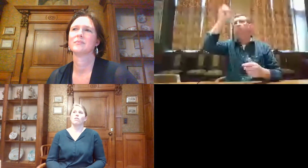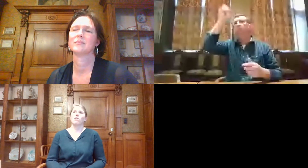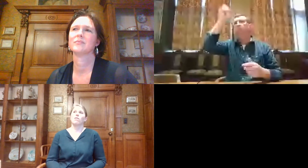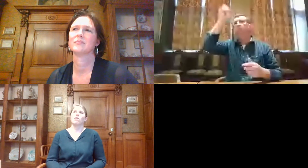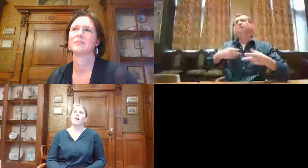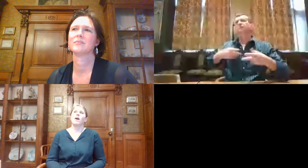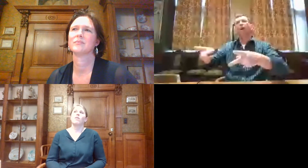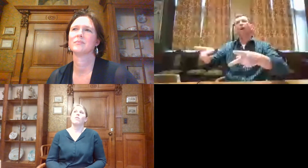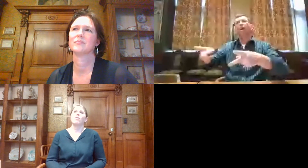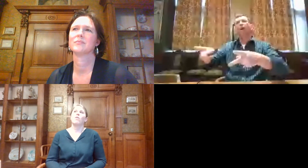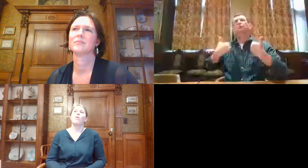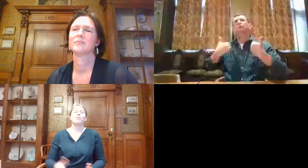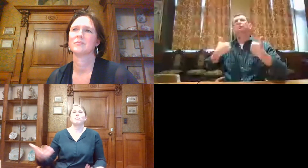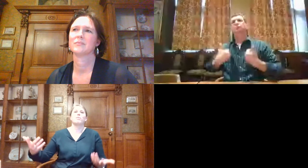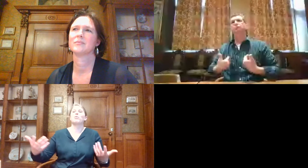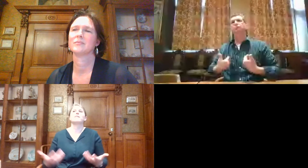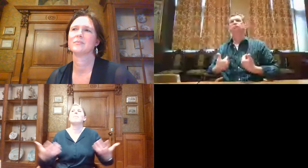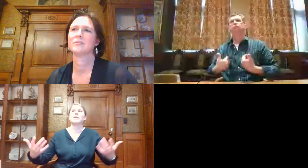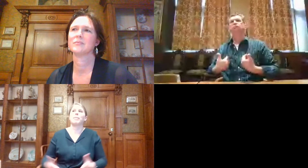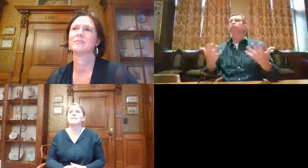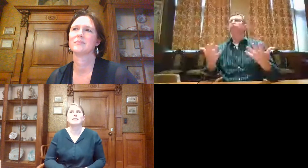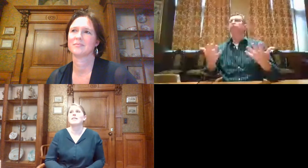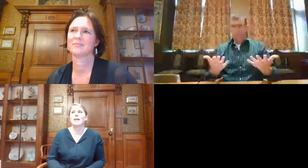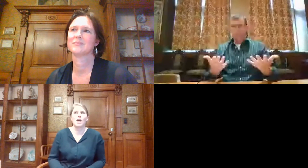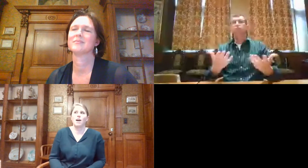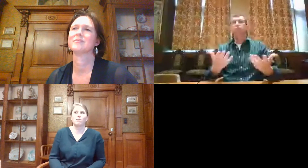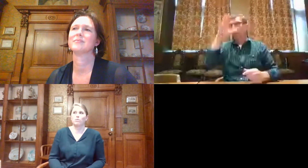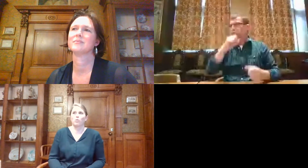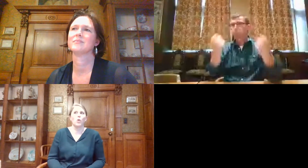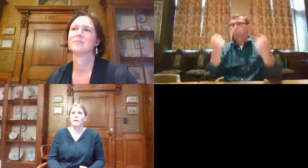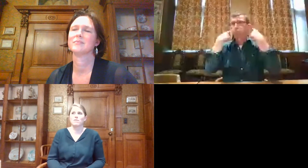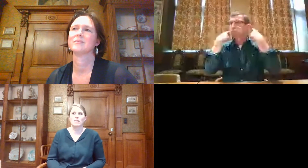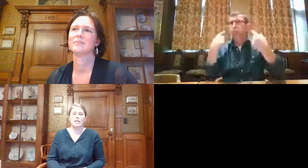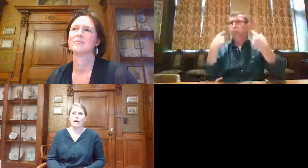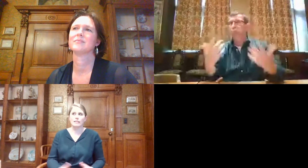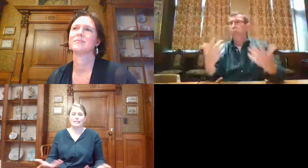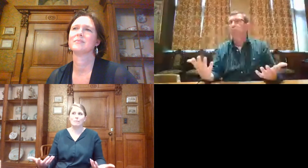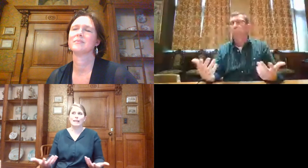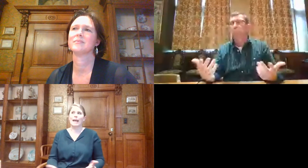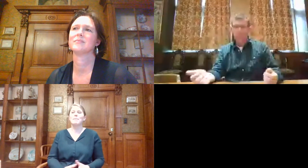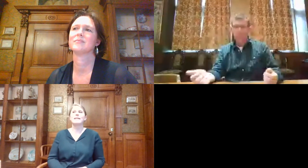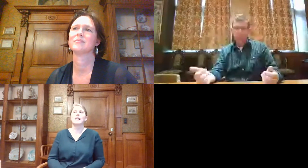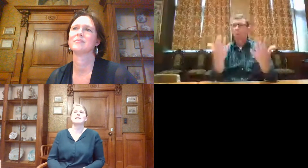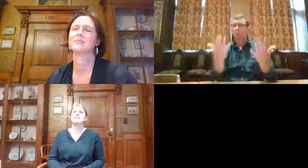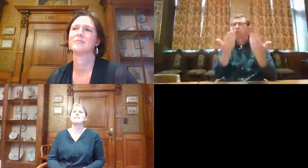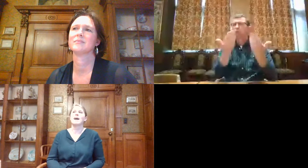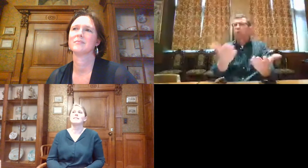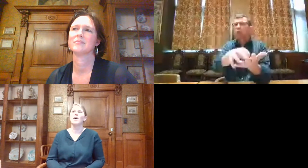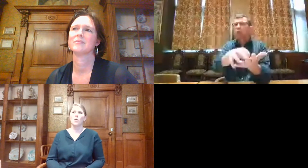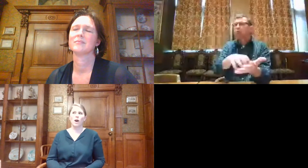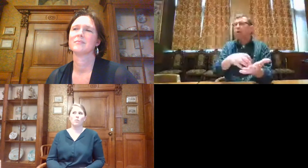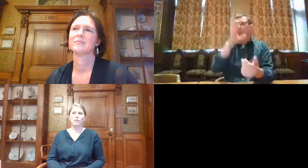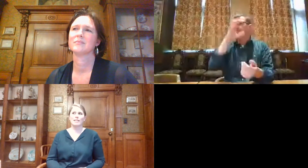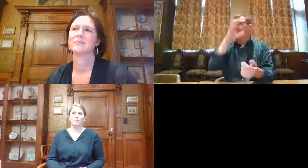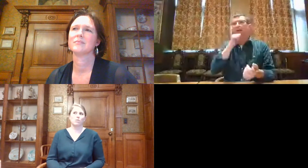of bijvoorbeeld Jan met de pet, de gewone mensen van de straat, die begrijpen die academische taal